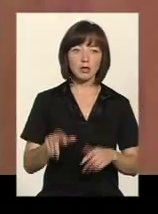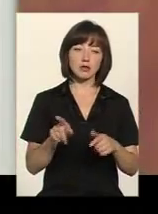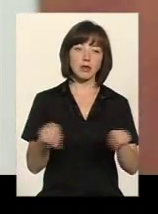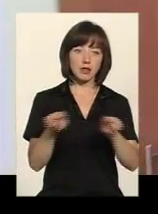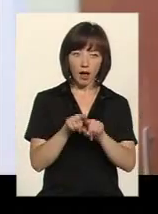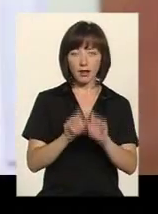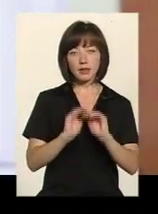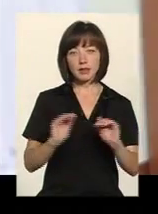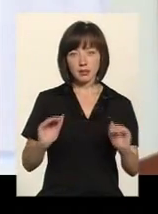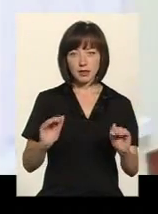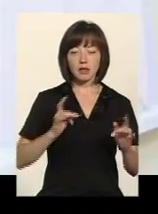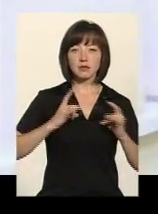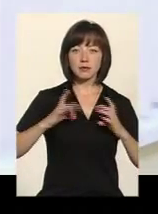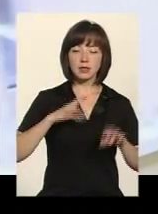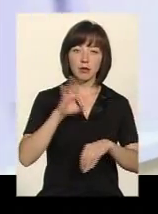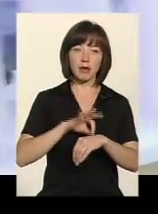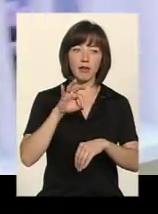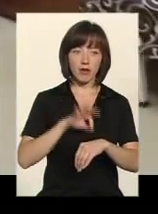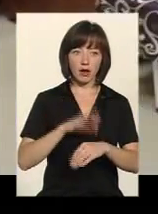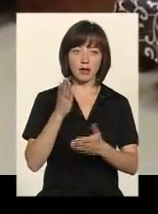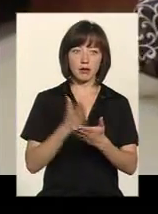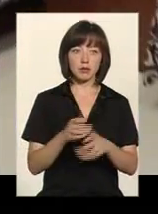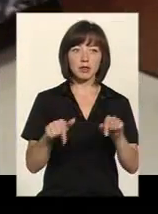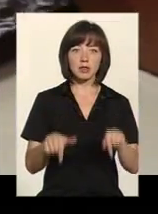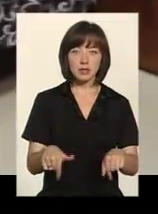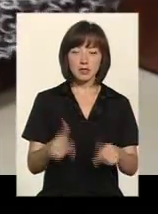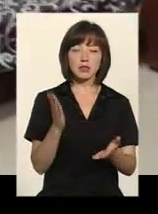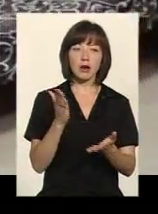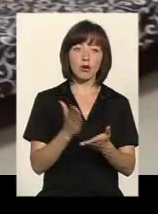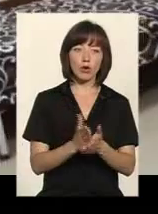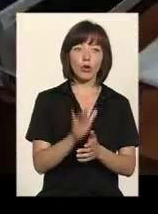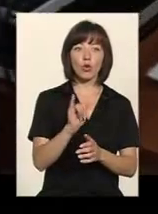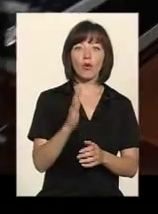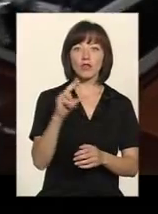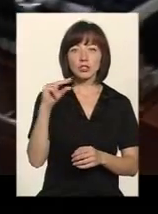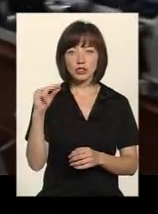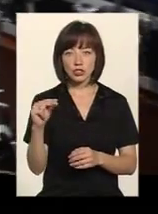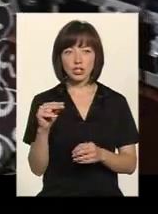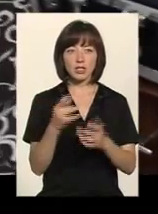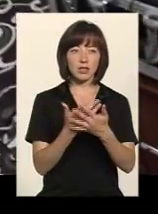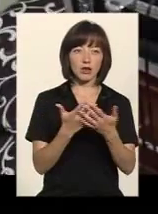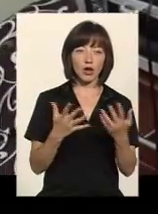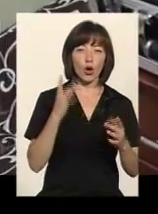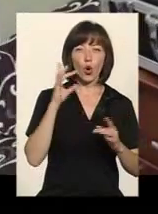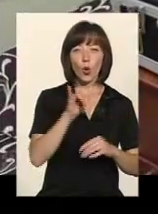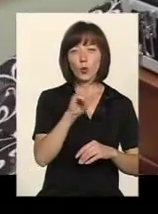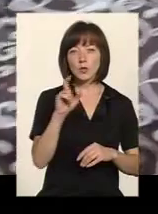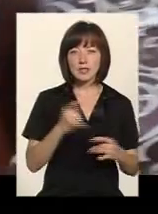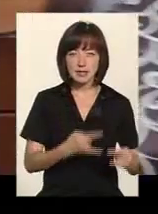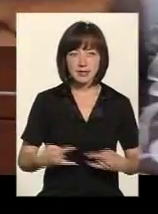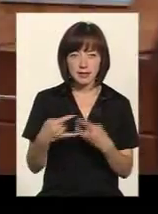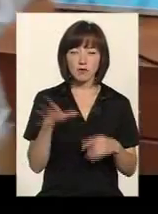для дітей з неврологічними заболеваннями, і тут викликається для ручей, наприклад, звук, т.е. абсолютно все